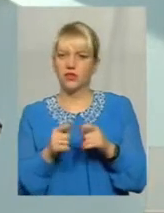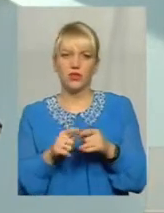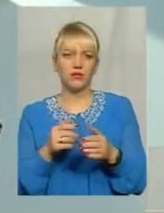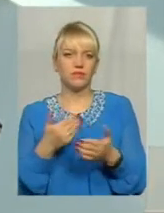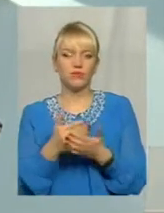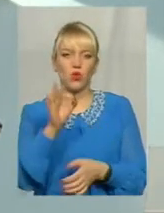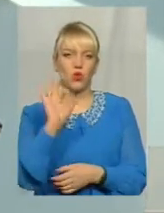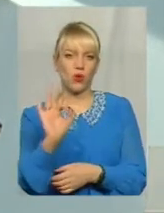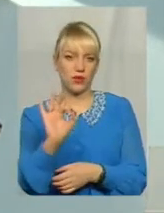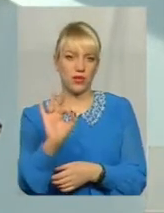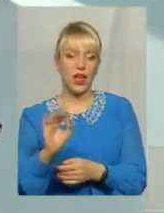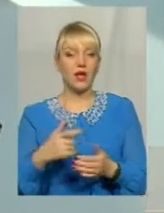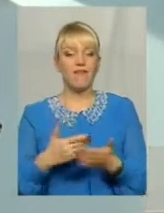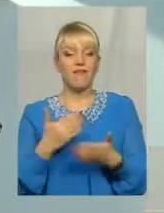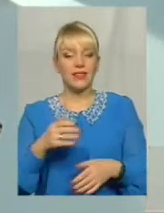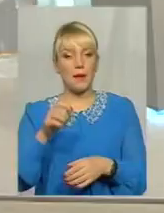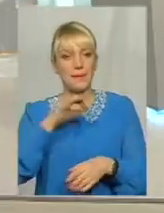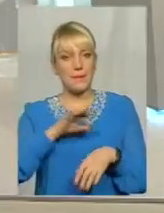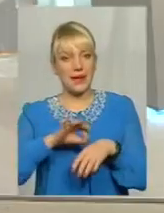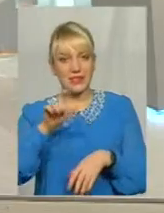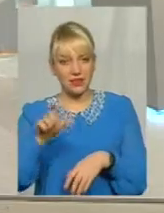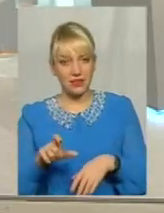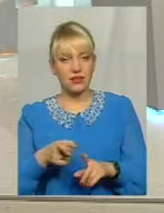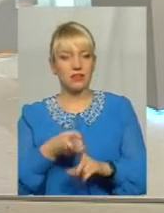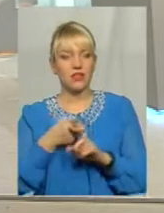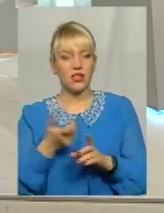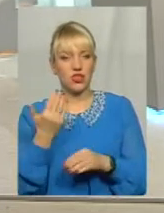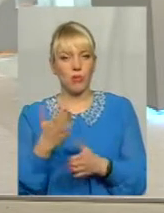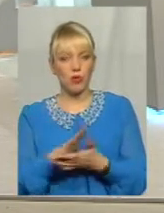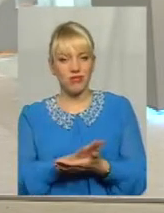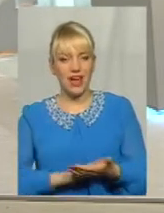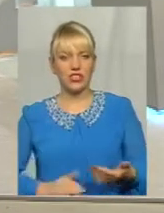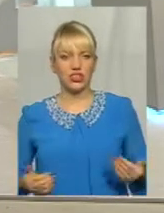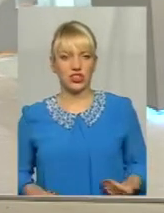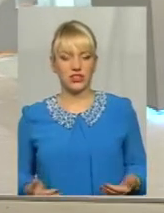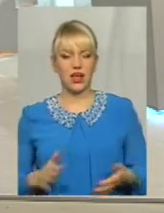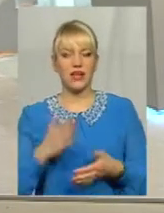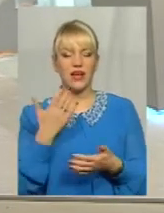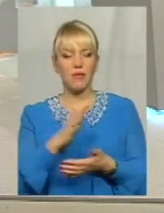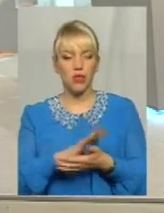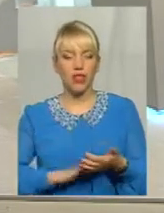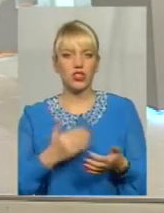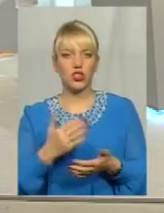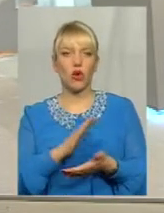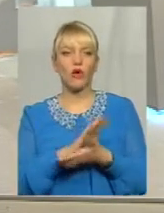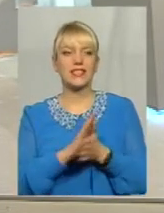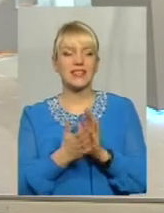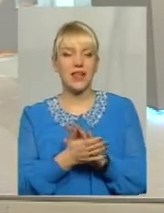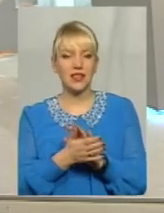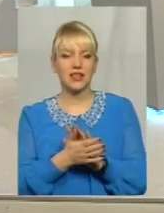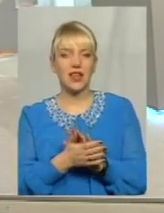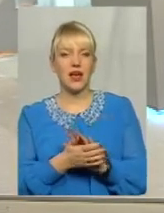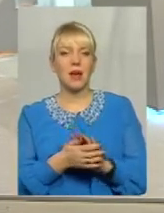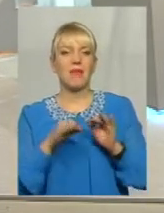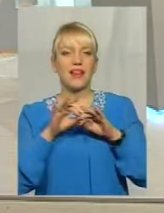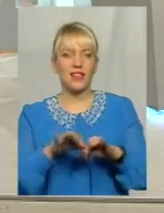нуля. Тобто від пацієнта залежить його подальше життя і його стан фізичний після перенесного інфаркту. Але навіть